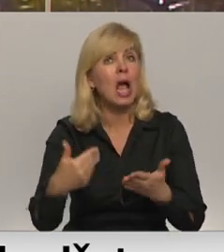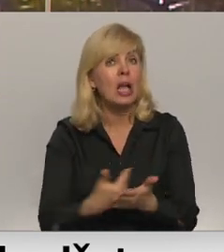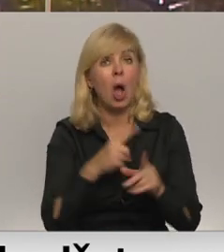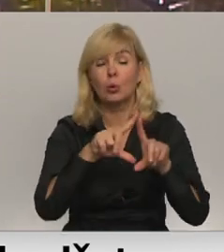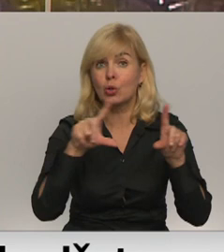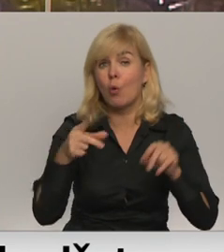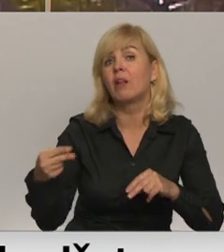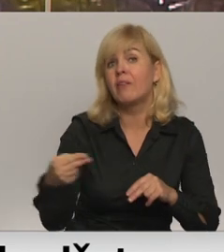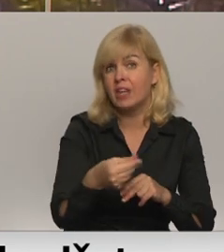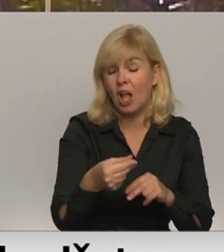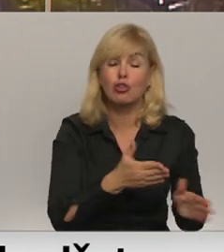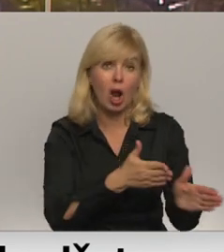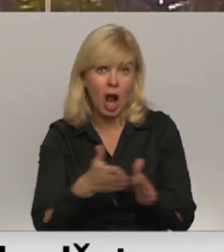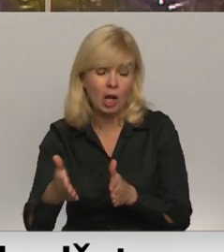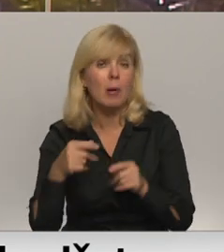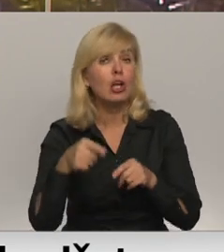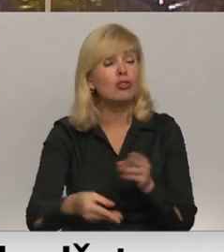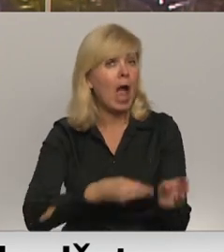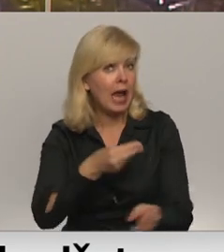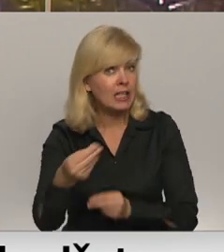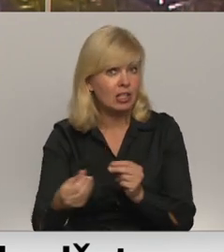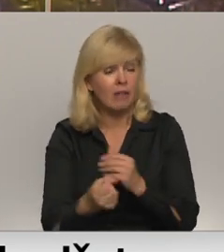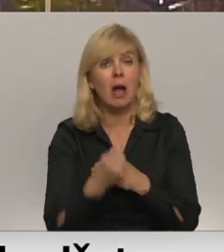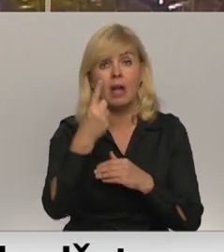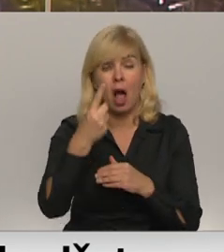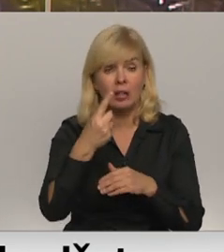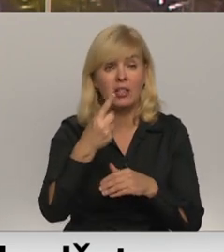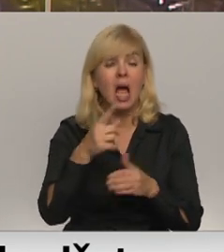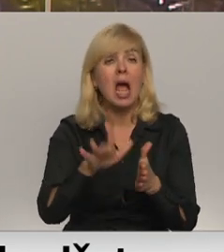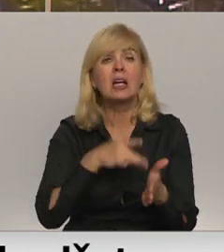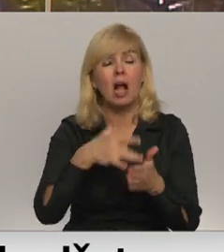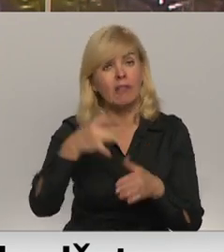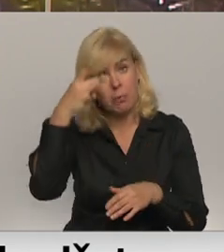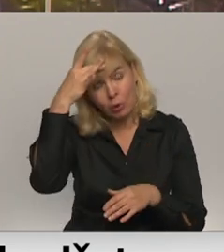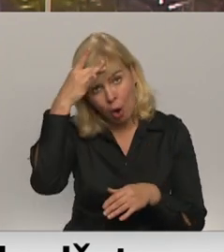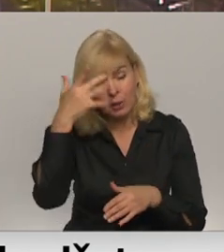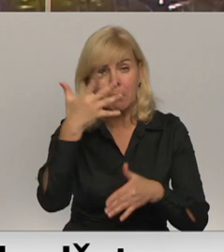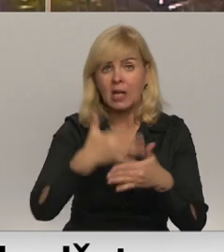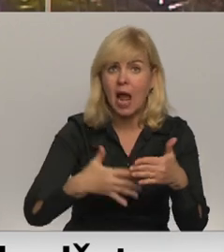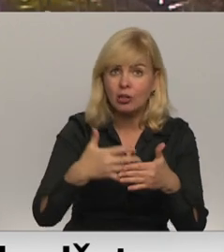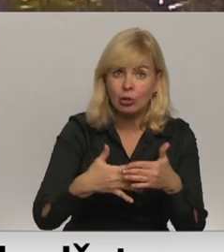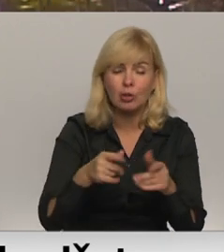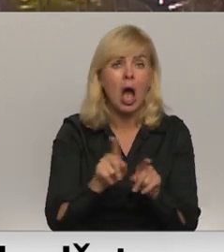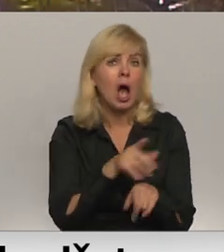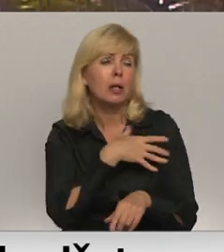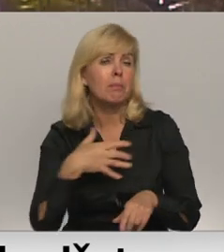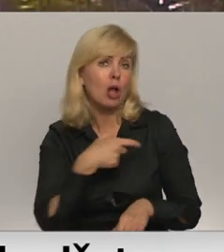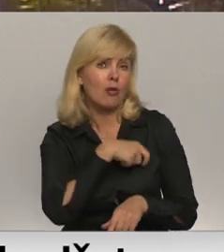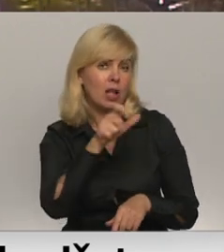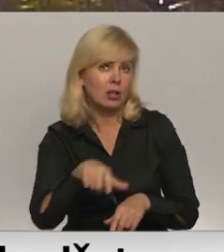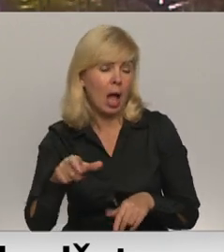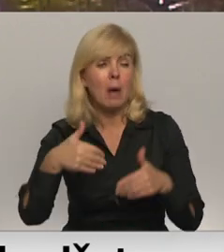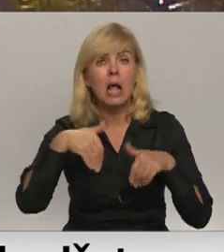skolu finansēšanas kārtība. Šie izdevumi šobrīd rada vislielākās galvas sāpes grāmatvežiem rēķinos un pašvaldību deputātiem